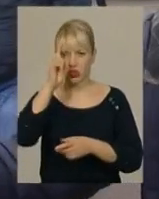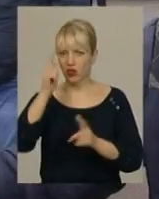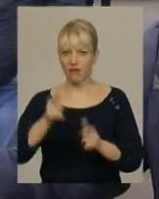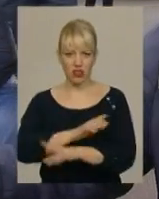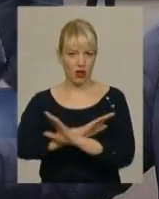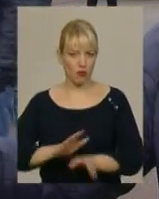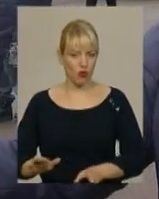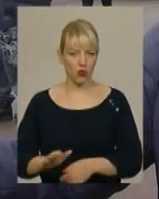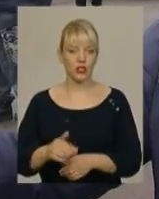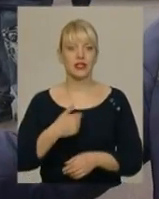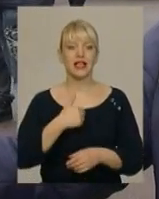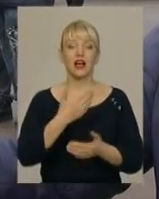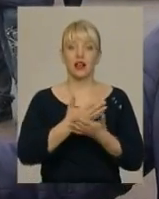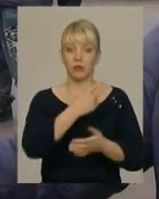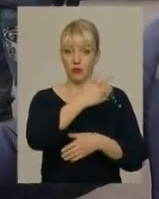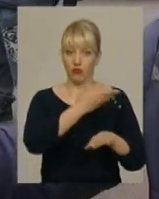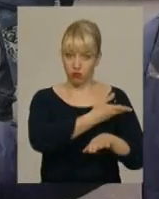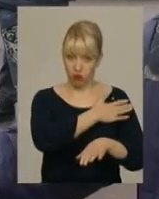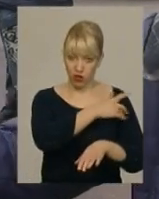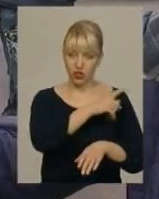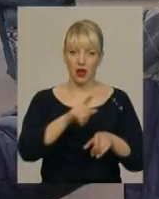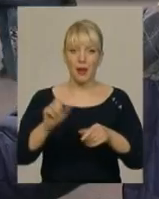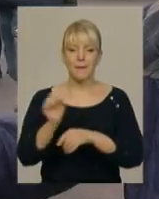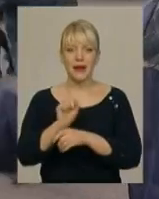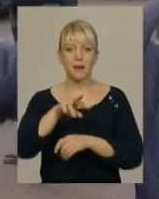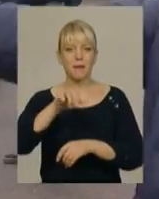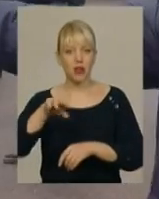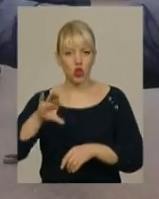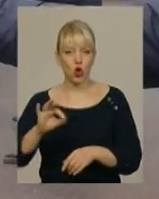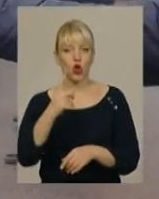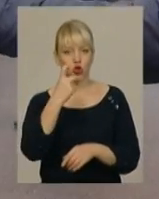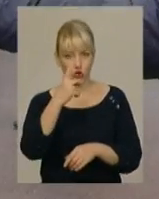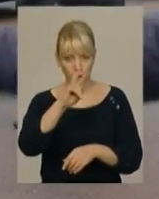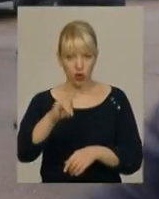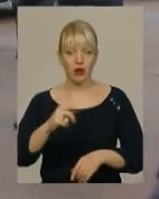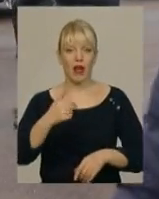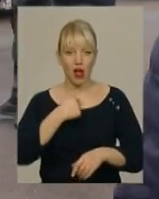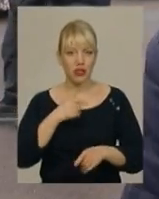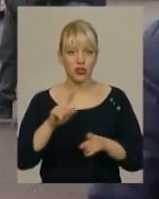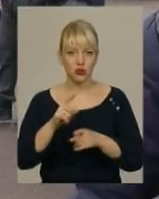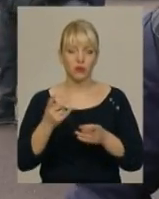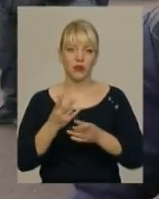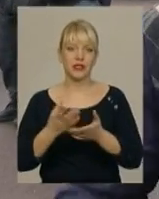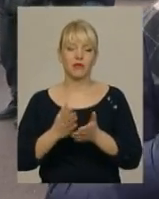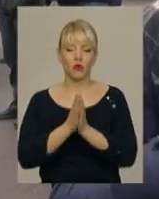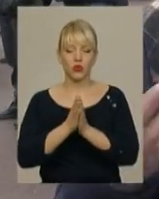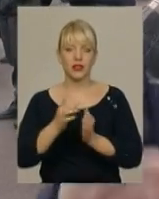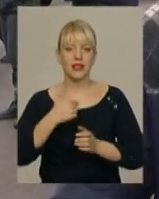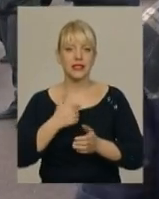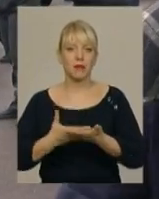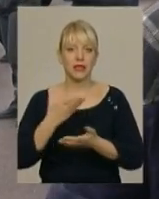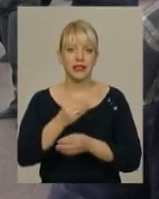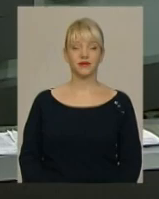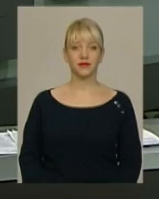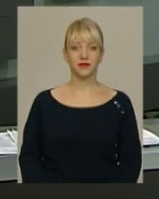Польщі можна розмитнити наш запорожець за 100 доларів, а нас просять заплатити 10 тисяч доларів за розмитнення такого транспортного засобу, який коштує